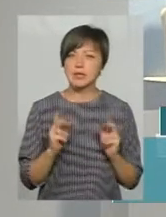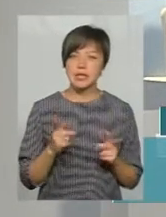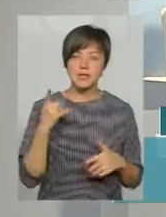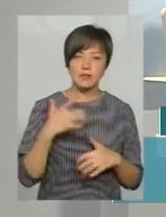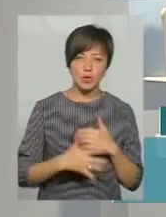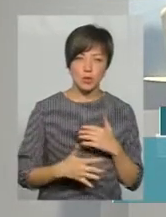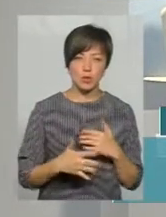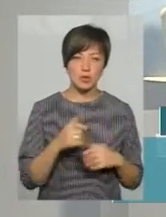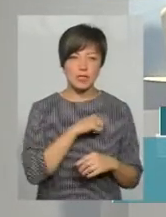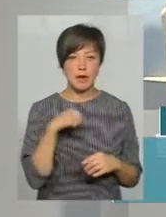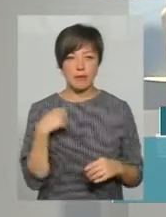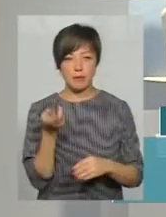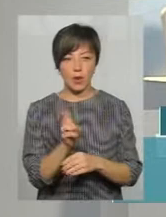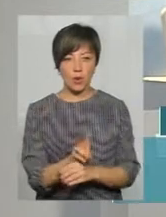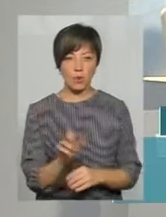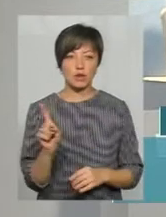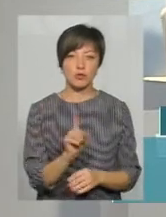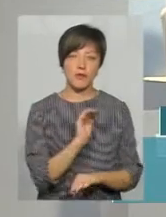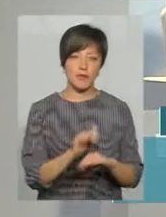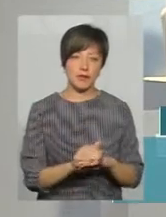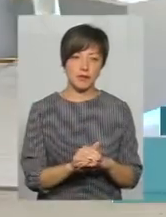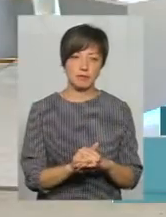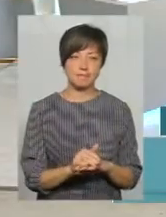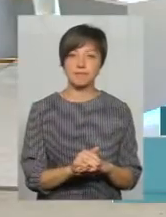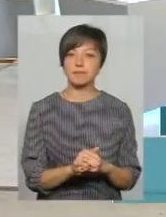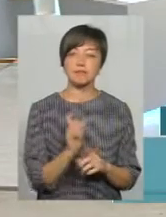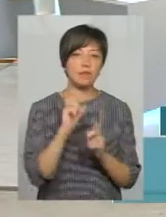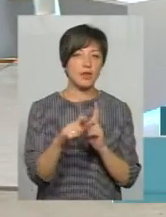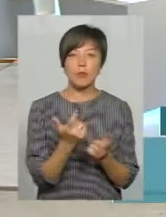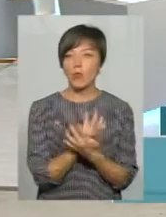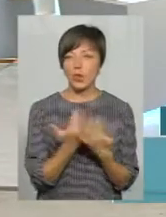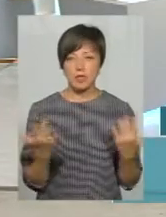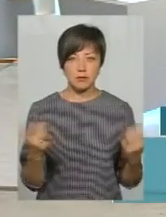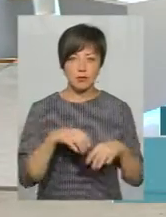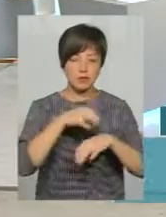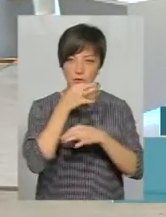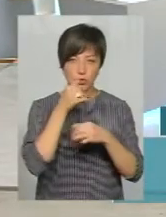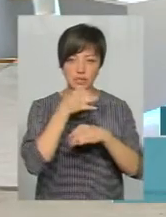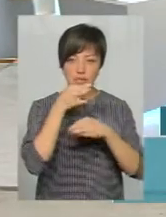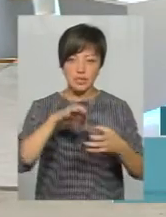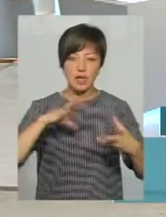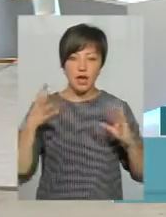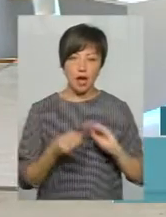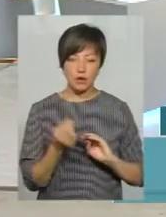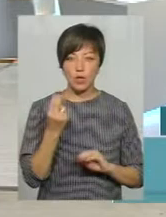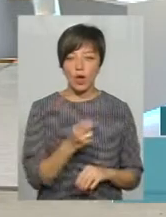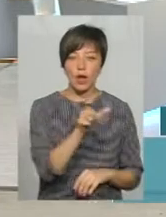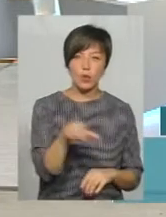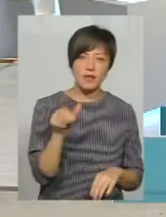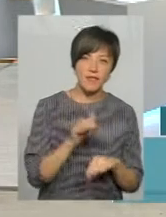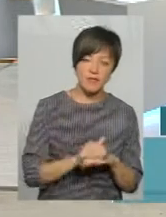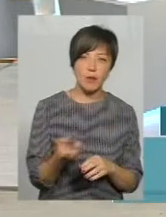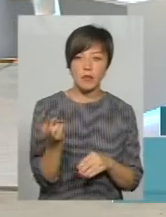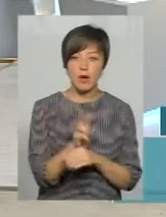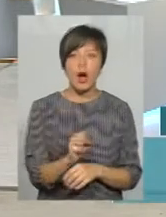свідомо самі приходять для того, щоб виявитися? По-різному. Ви знаєте, ми не можемо так сказати якусь загальну цифру, тому що є різні. Одні люди виявляють